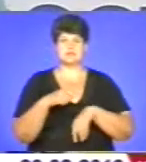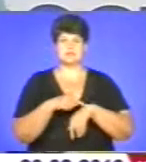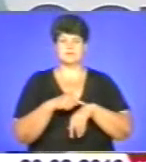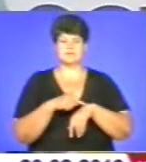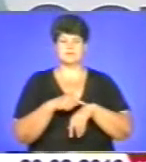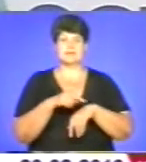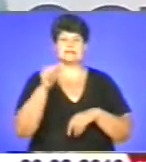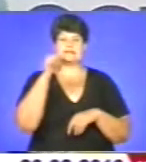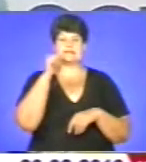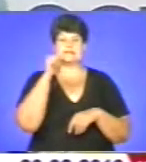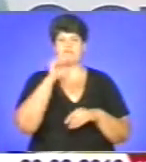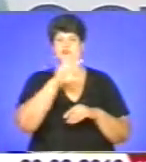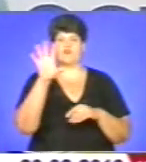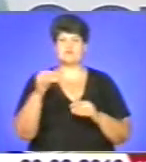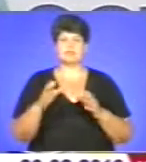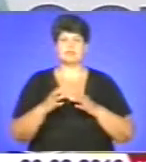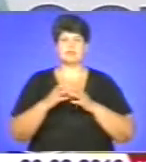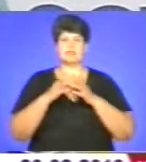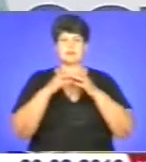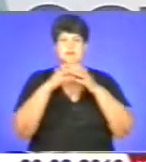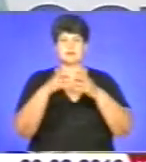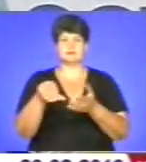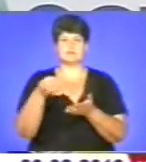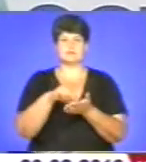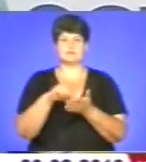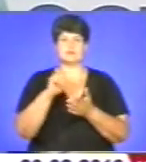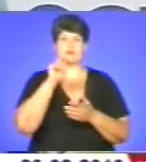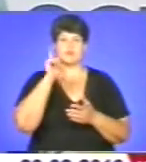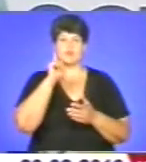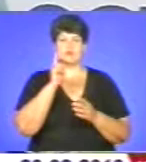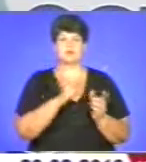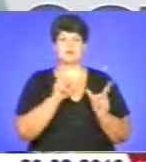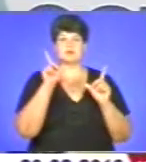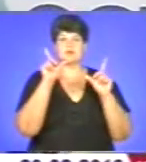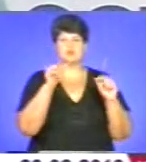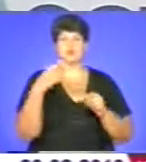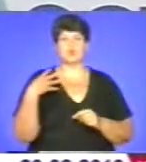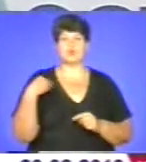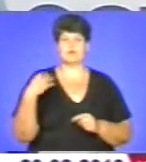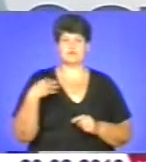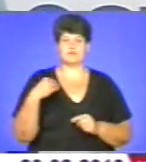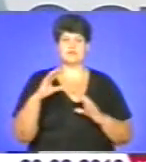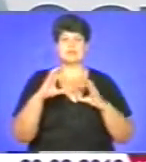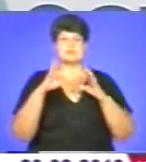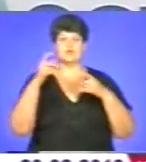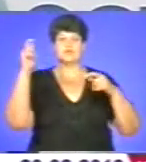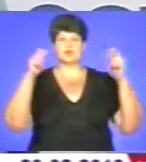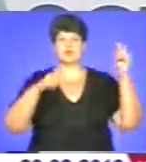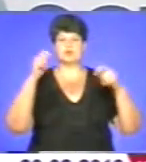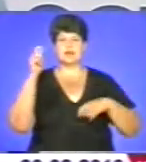Завтра вся делегація, всі представники молоді діаспори переміщаються до Львова на світовий конгрес